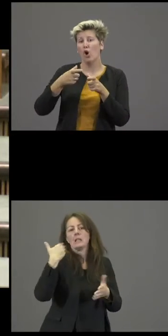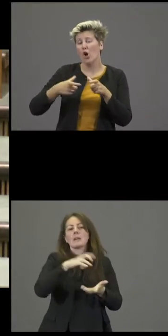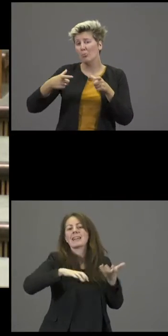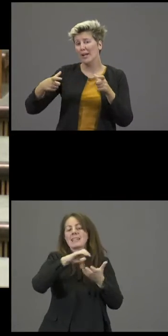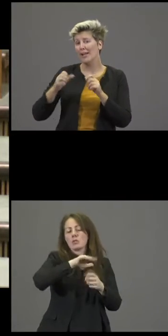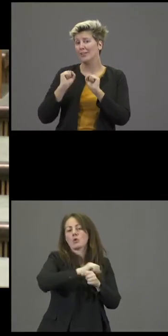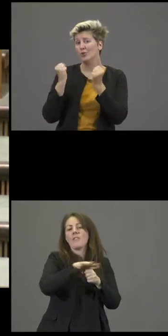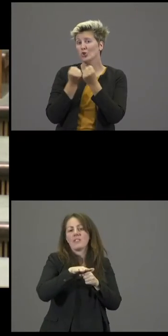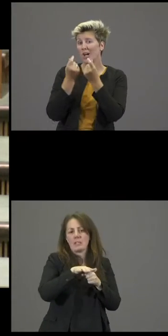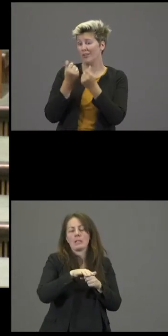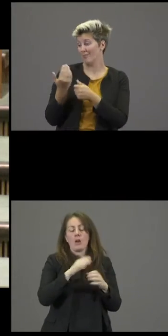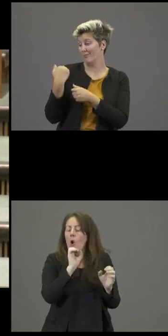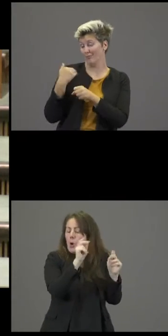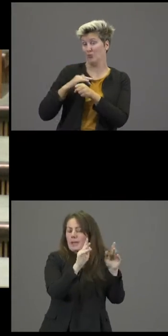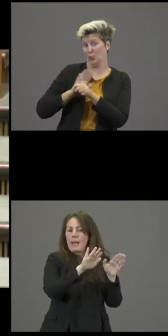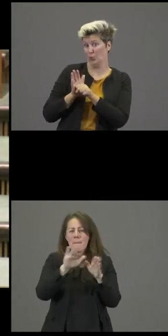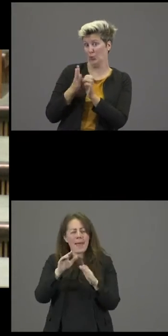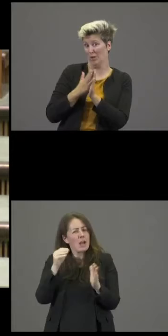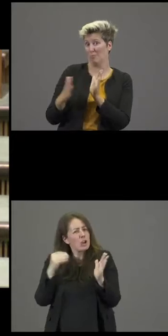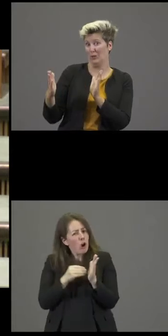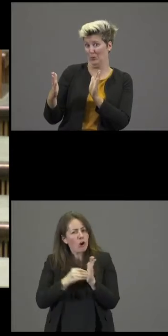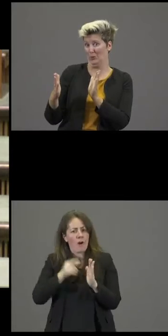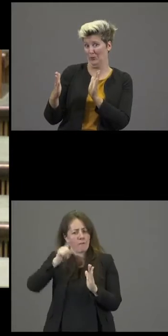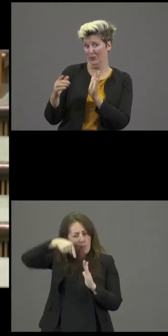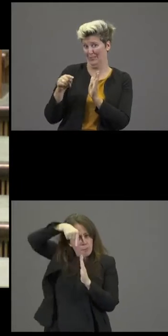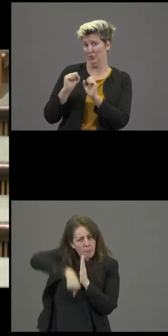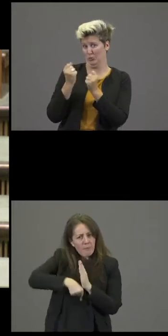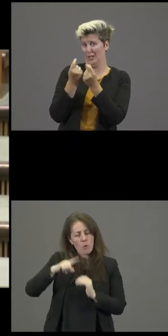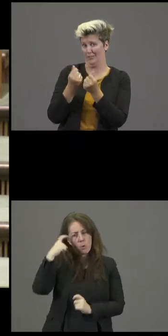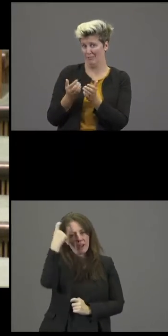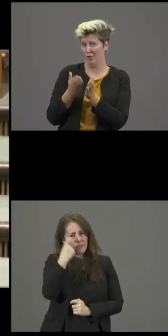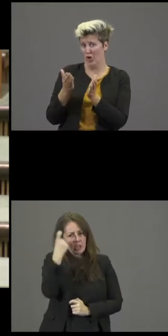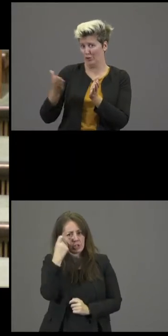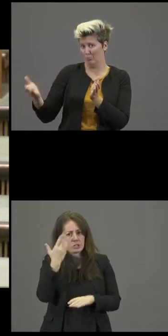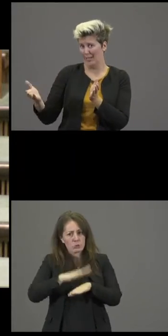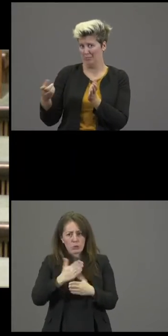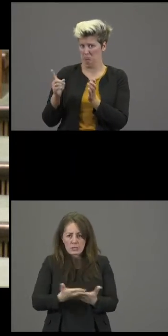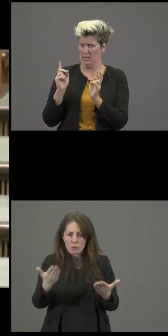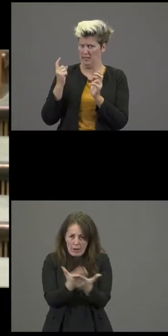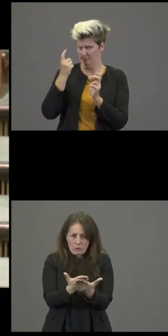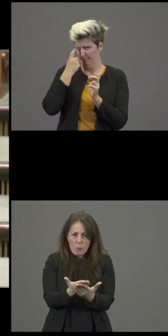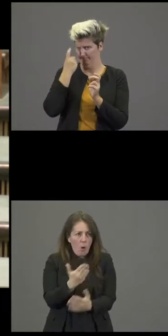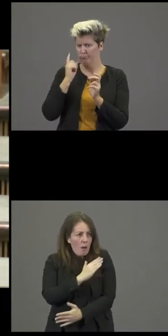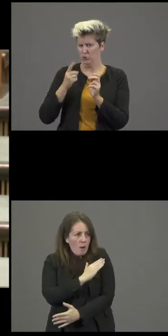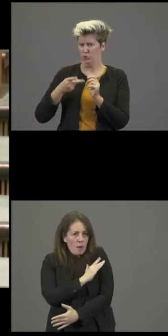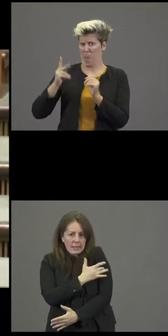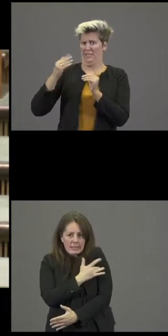va falloir certainement aller plus loin pour continuer à coller, et à mieux coller, à la réalité de cette flambée des prix complètement